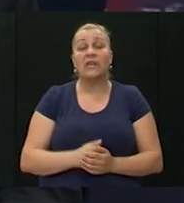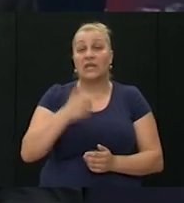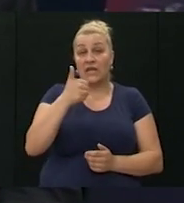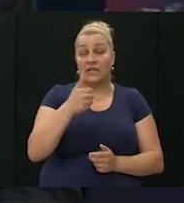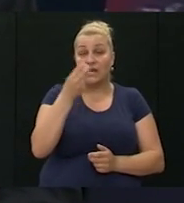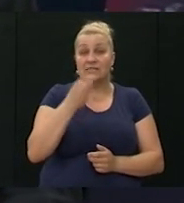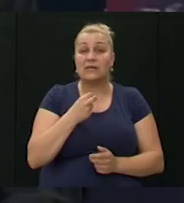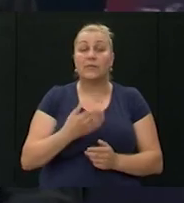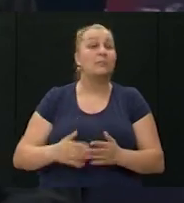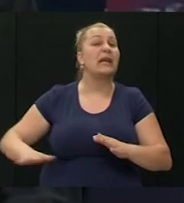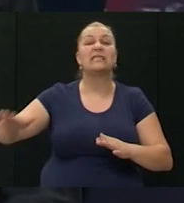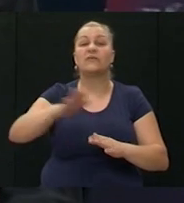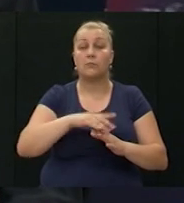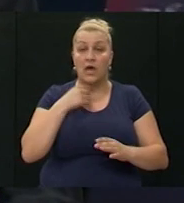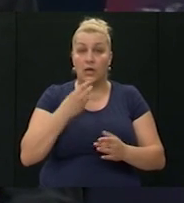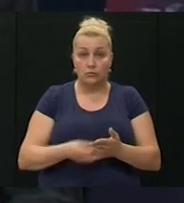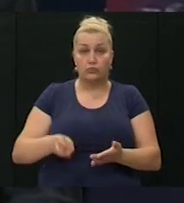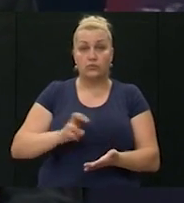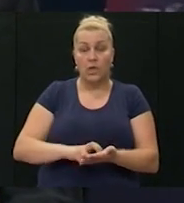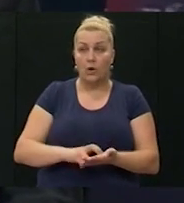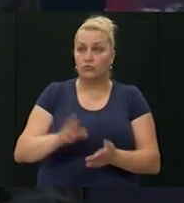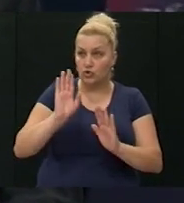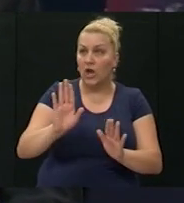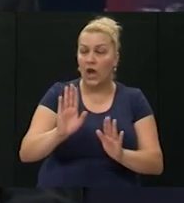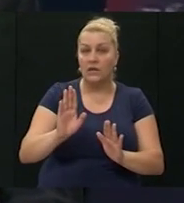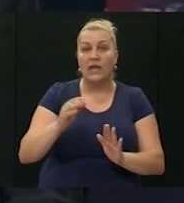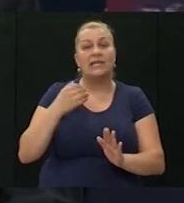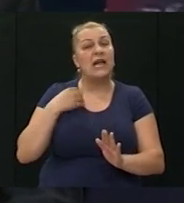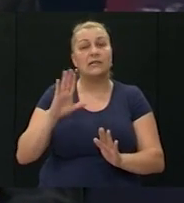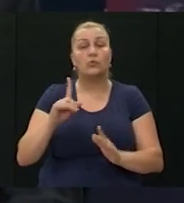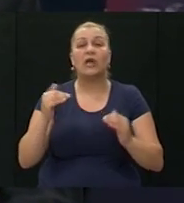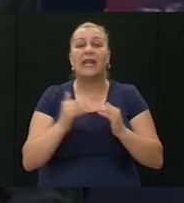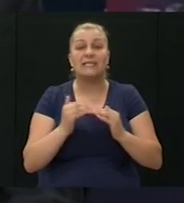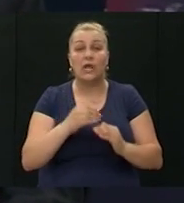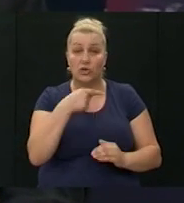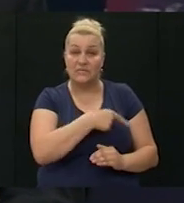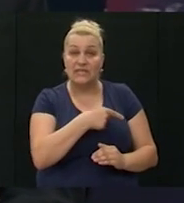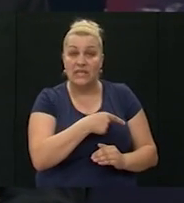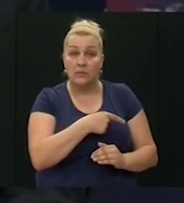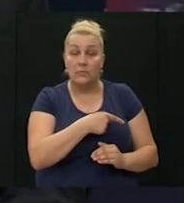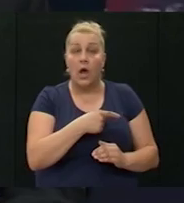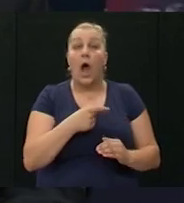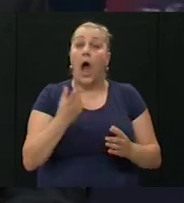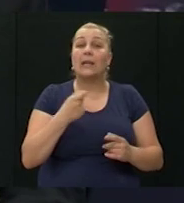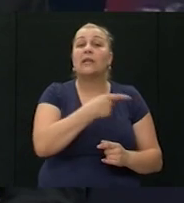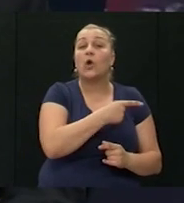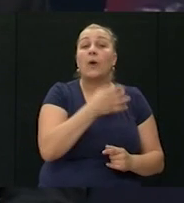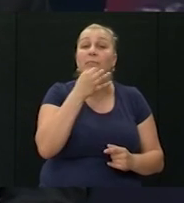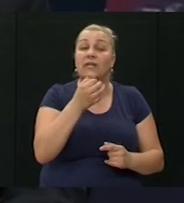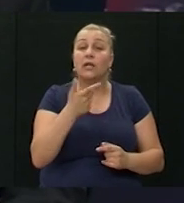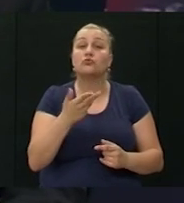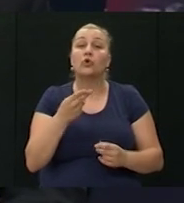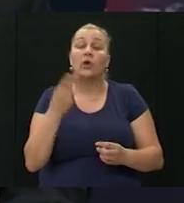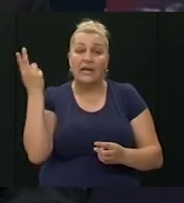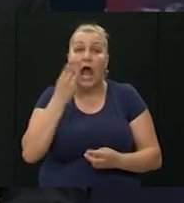Jedan Srbin pred svima se digao i rekao, čekajte ljudi, ja se možda i ne slažem sa Benetom, ali njegova pitanja su vrlo razumna, da mi malo